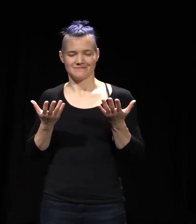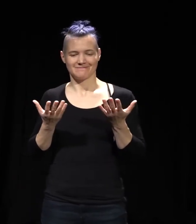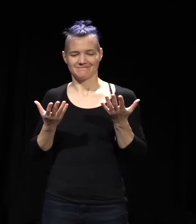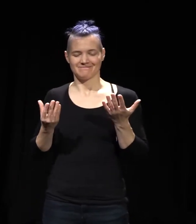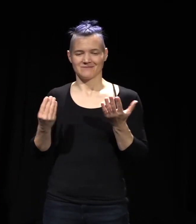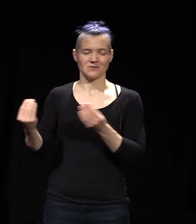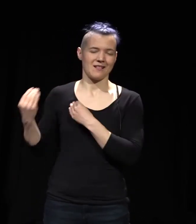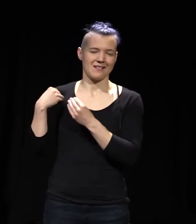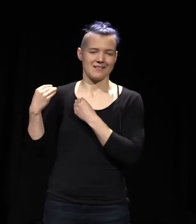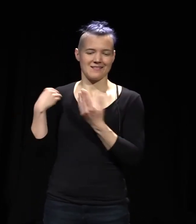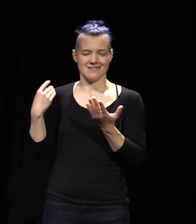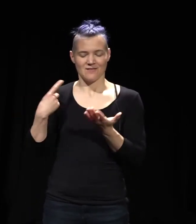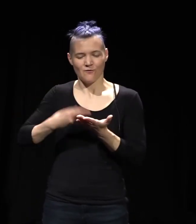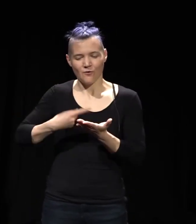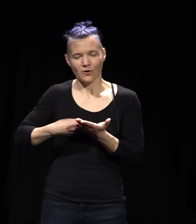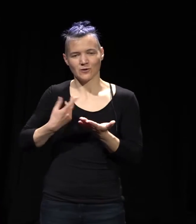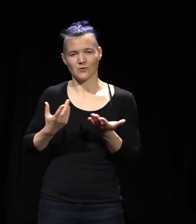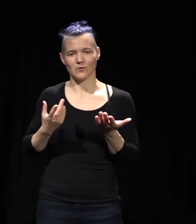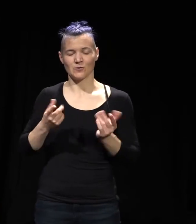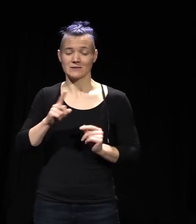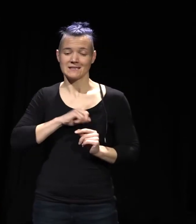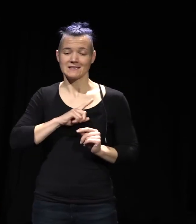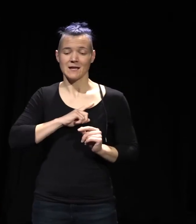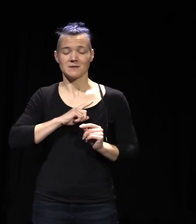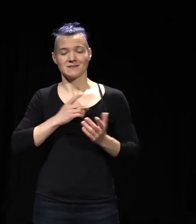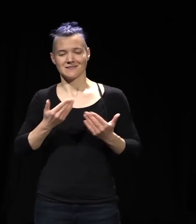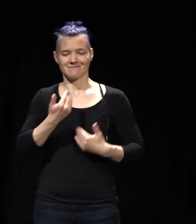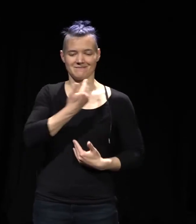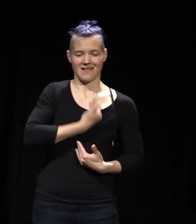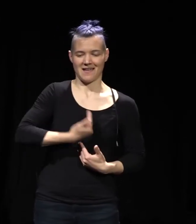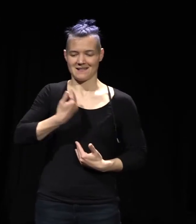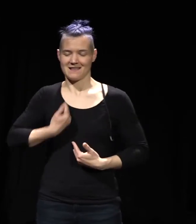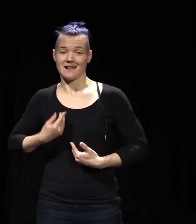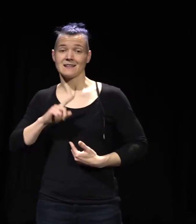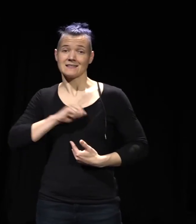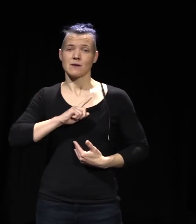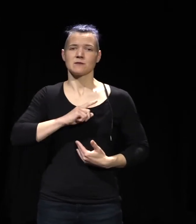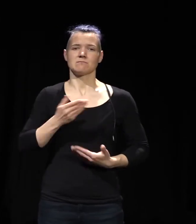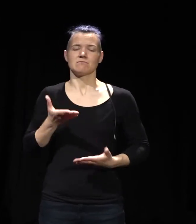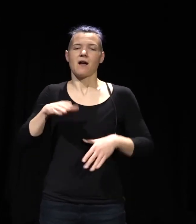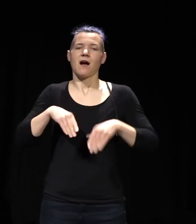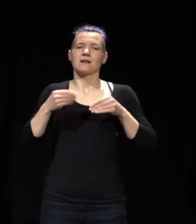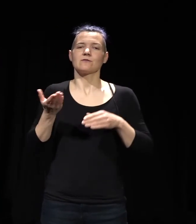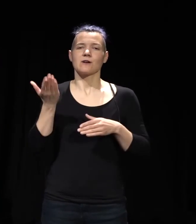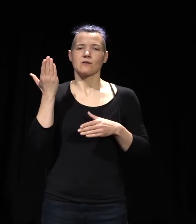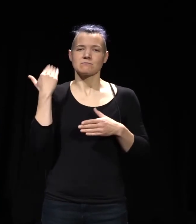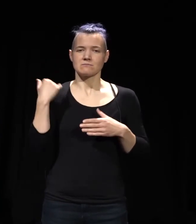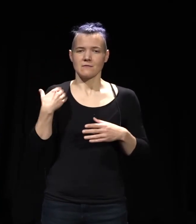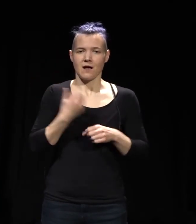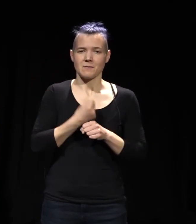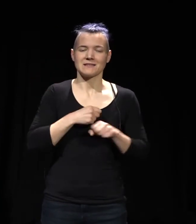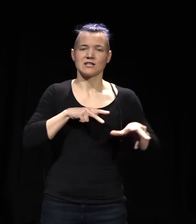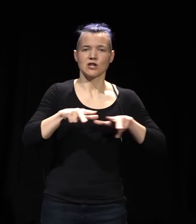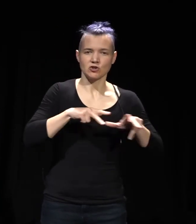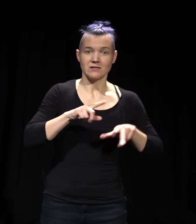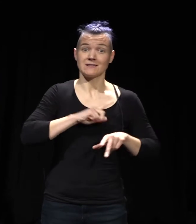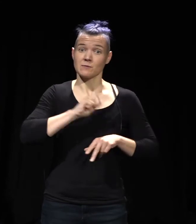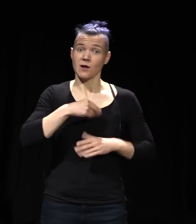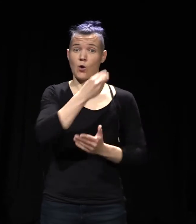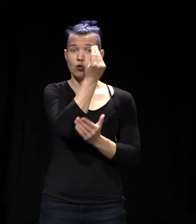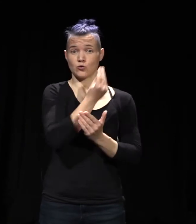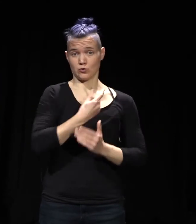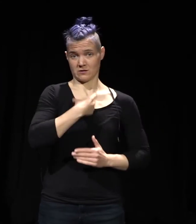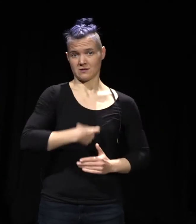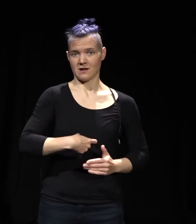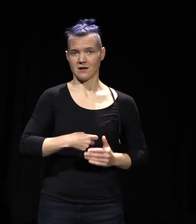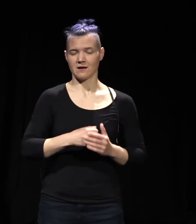dann doch auch am Ende des Tages irgendwie Künstler. Also ich komme ja aus der Regie und ich drehe durch, wenn man sagt, mach eine Produktion weniger oder